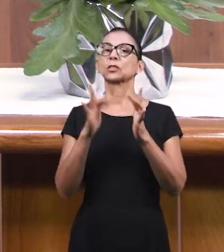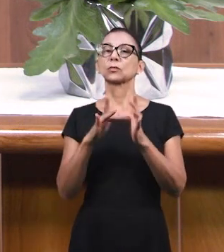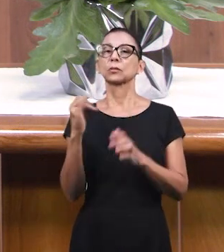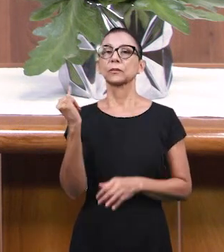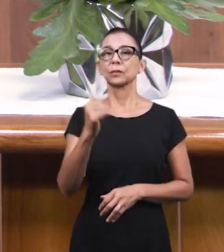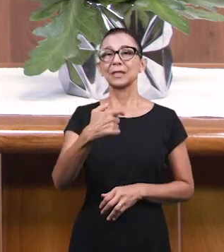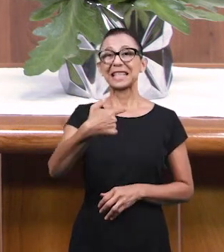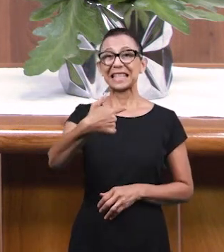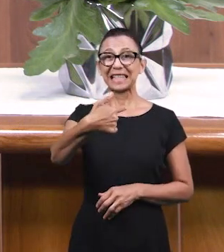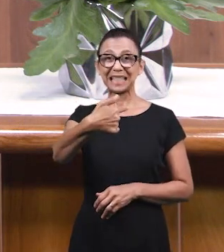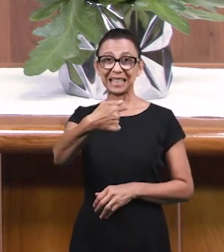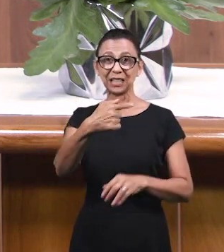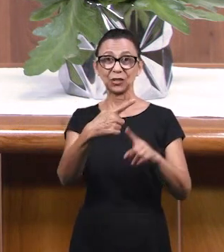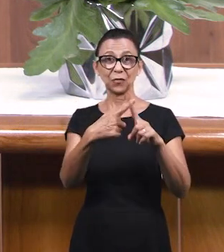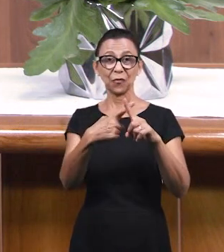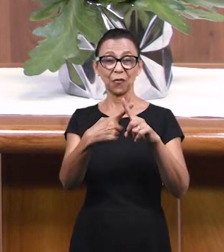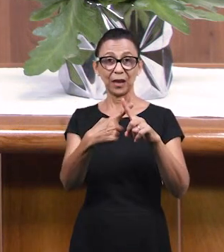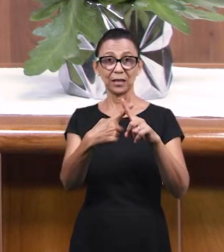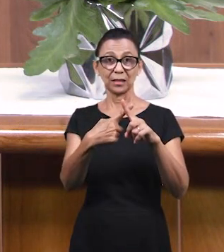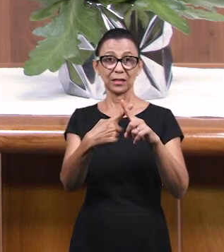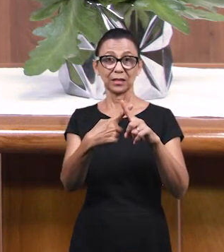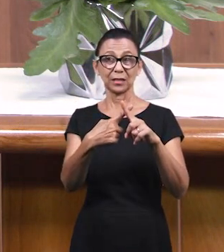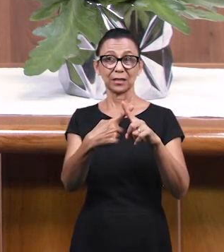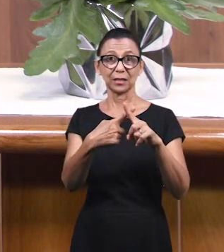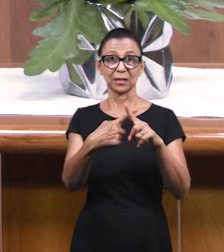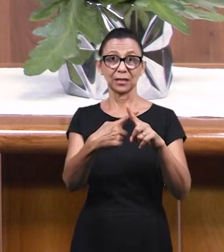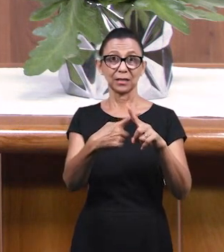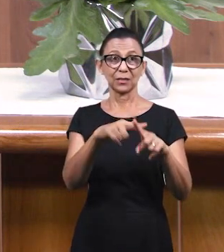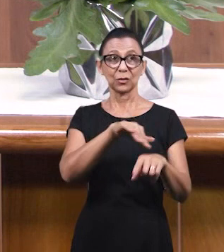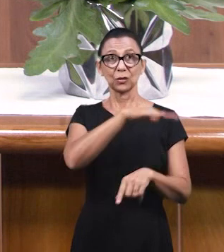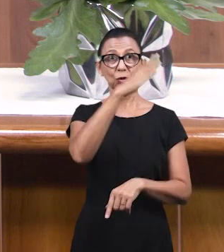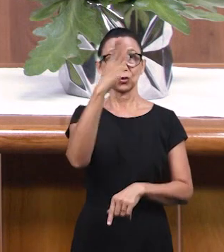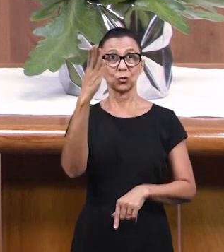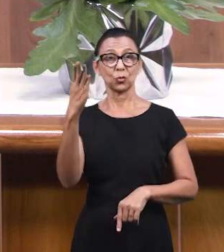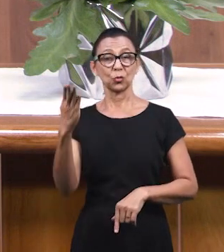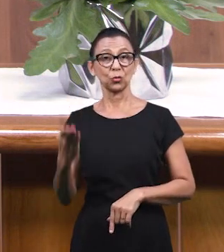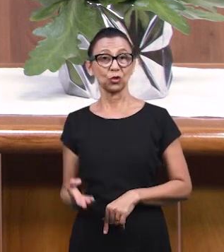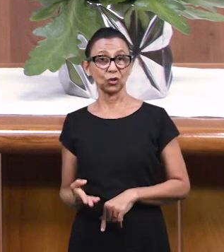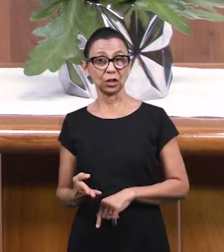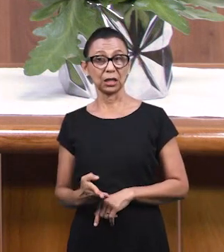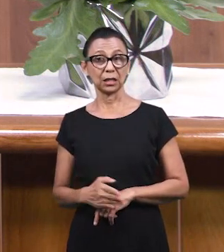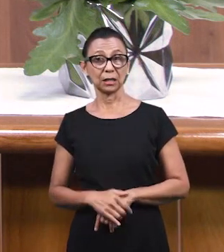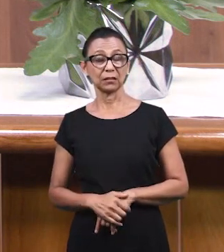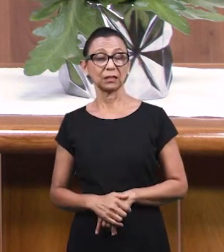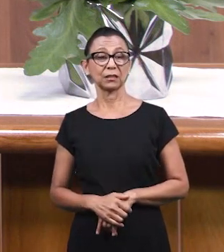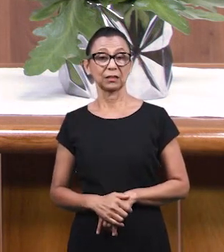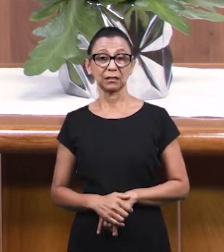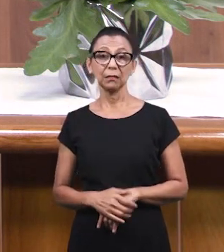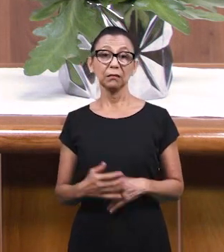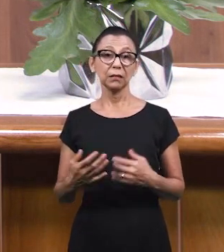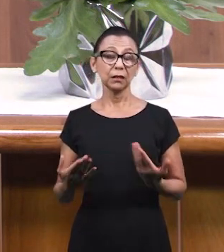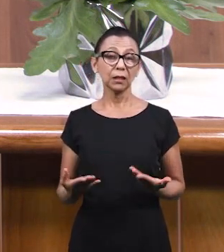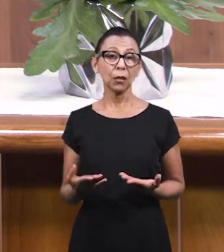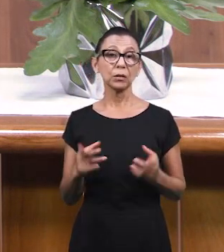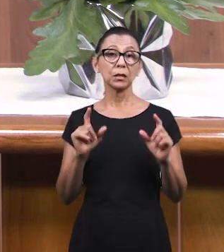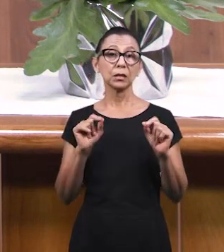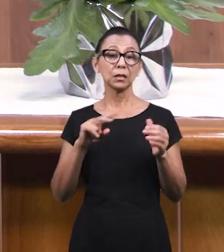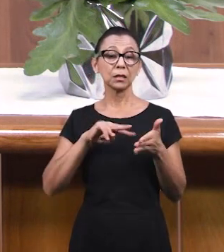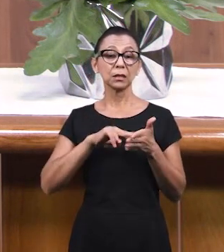когда Иисус говорит семь раз в день, мы понимаем, это что-то